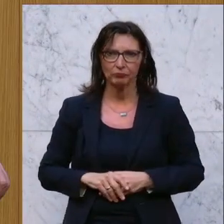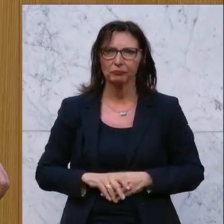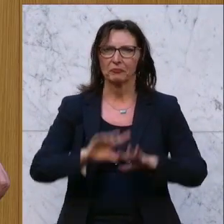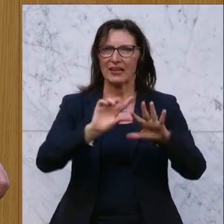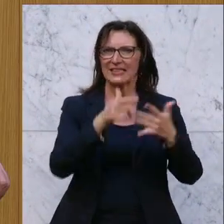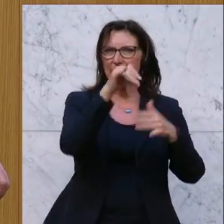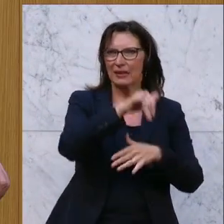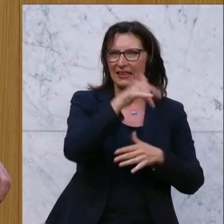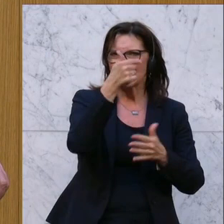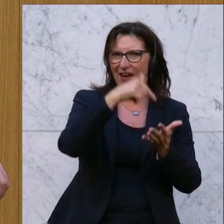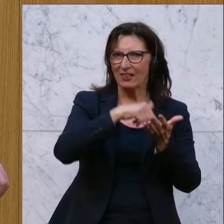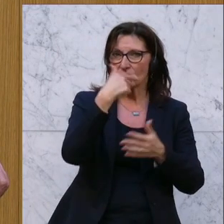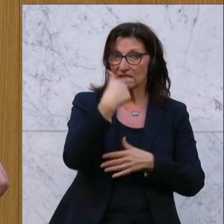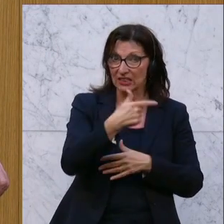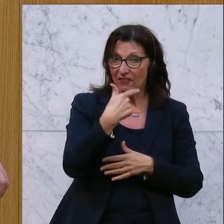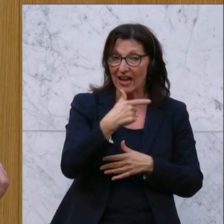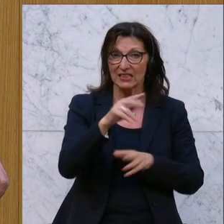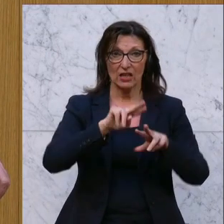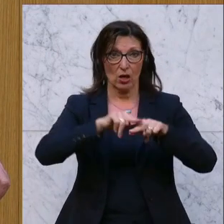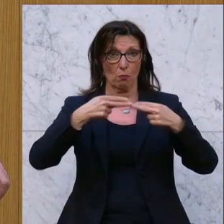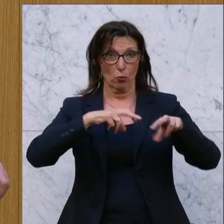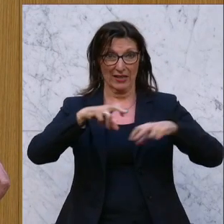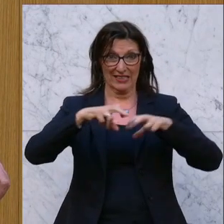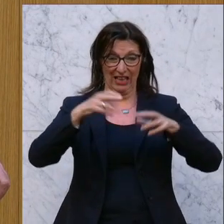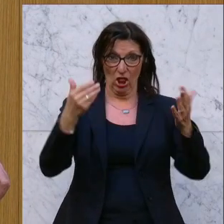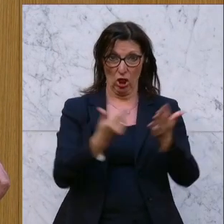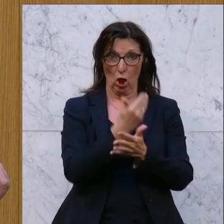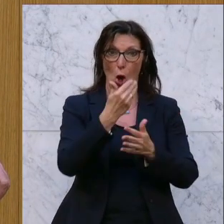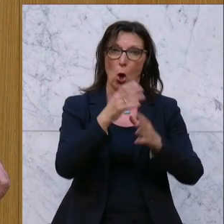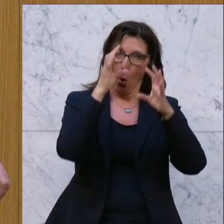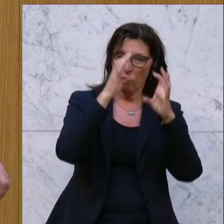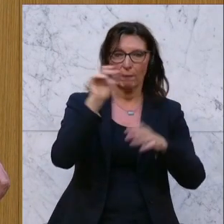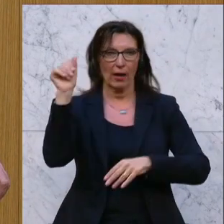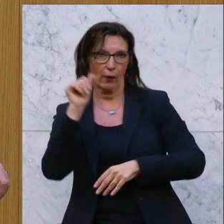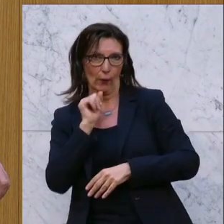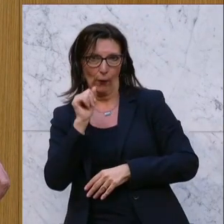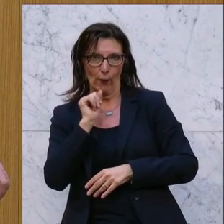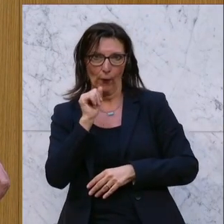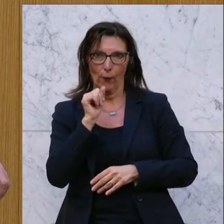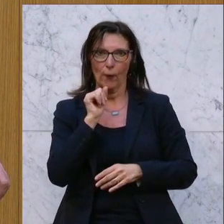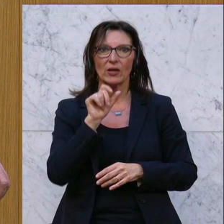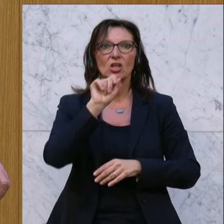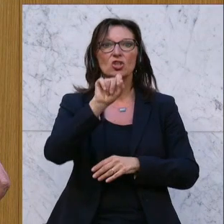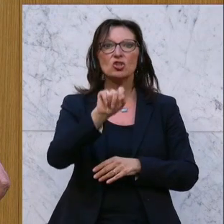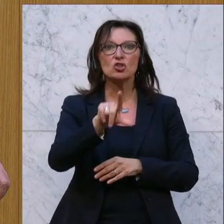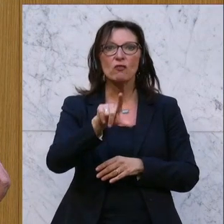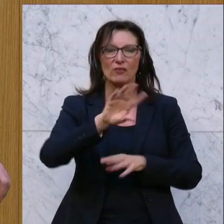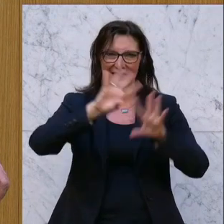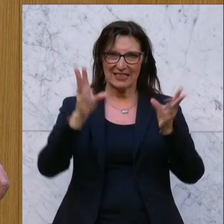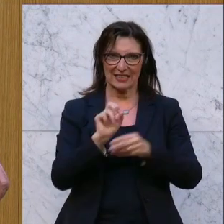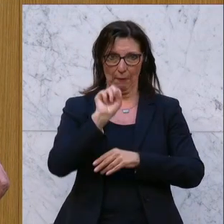Jänner 2020 neu angelobten Bundesregierung der ÖVP von ÖVP und Grünen nutzten zwölf von 13